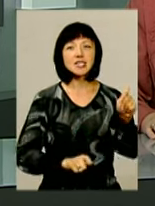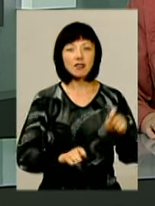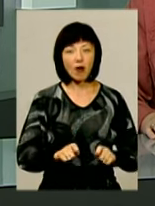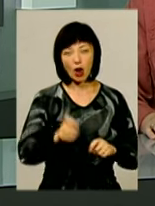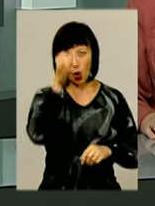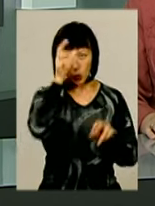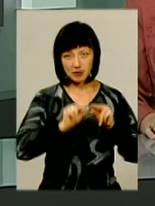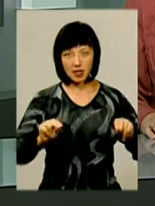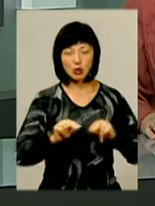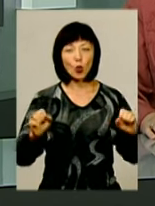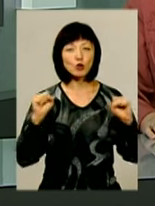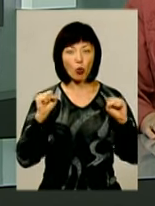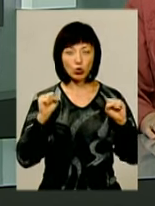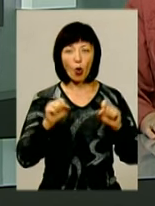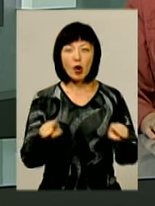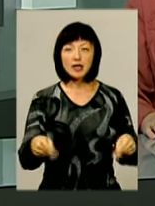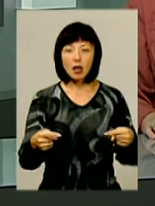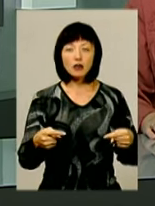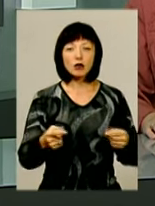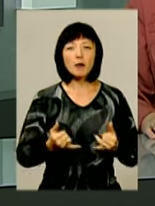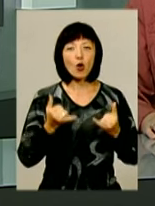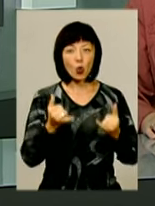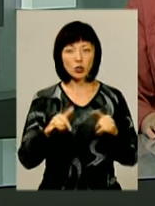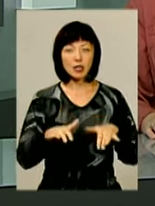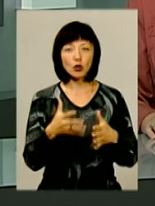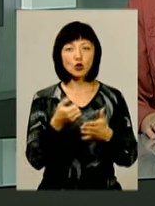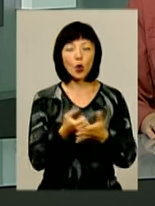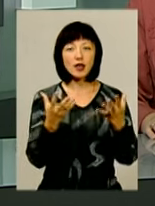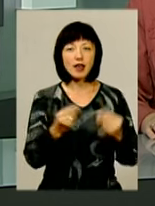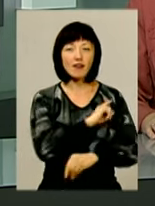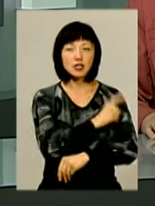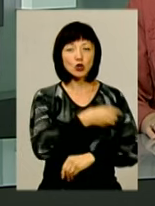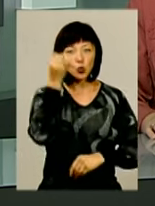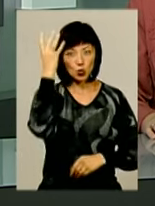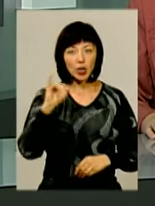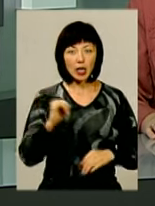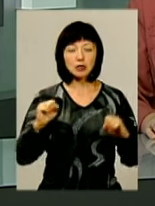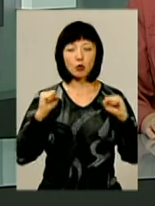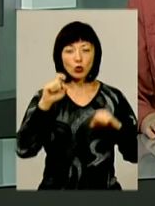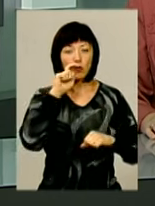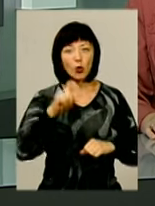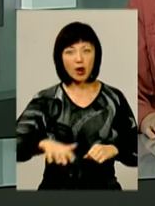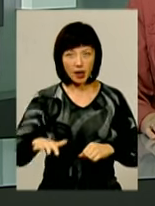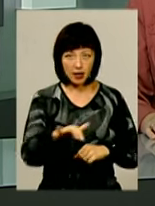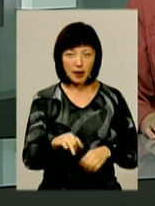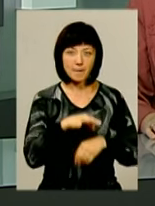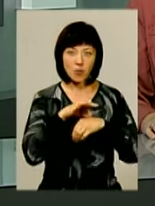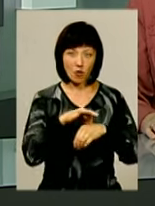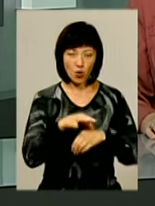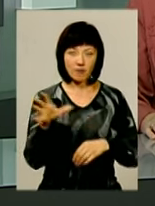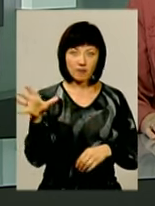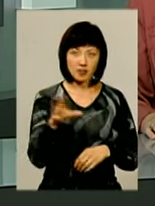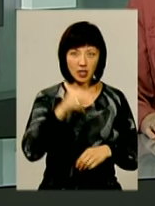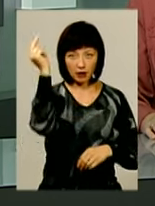освітянського спорту. Організатори переурочили захід до Дня фізичної культури та спорту в Україні і проводять його в